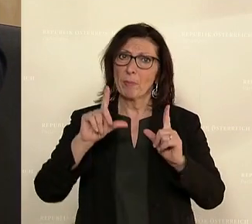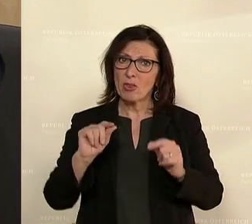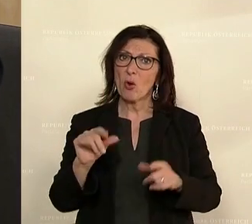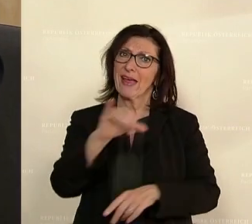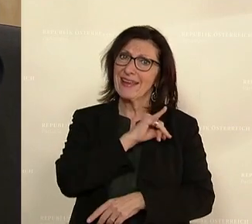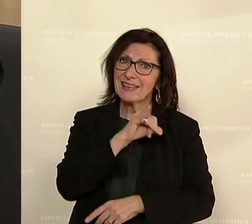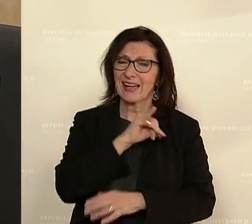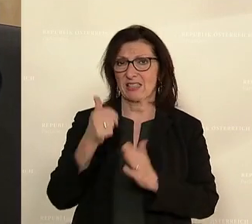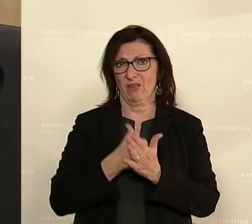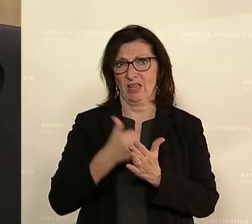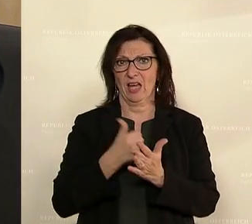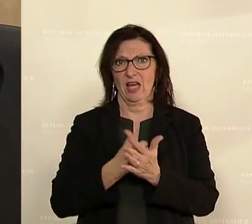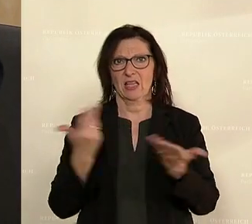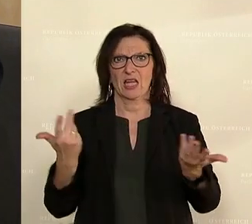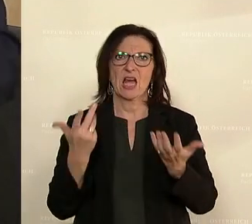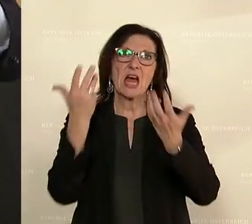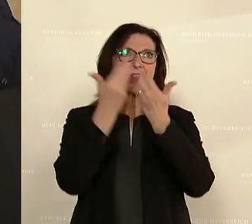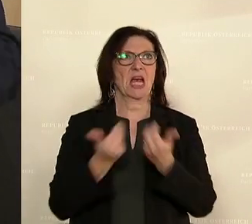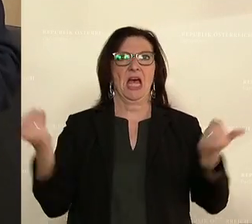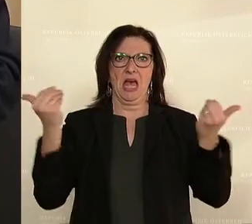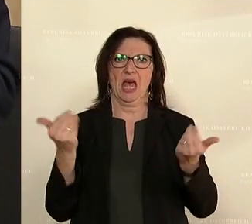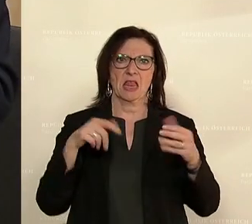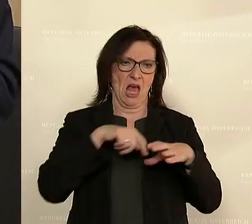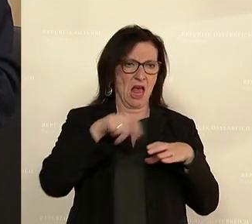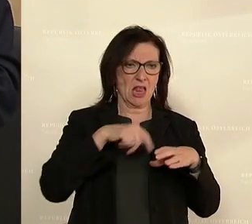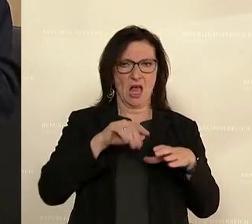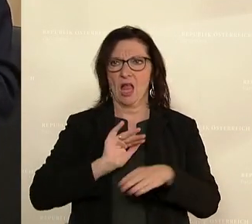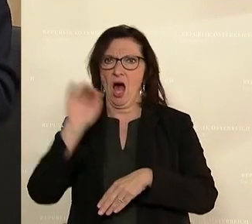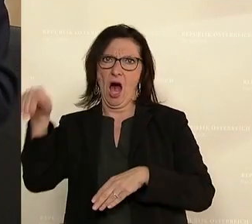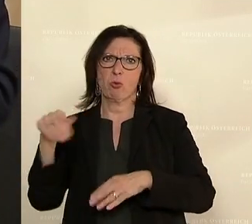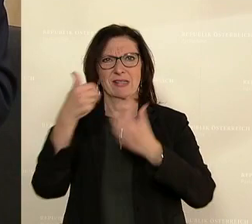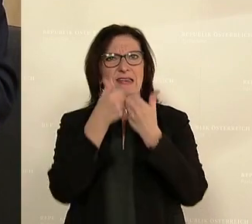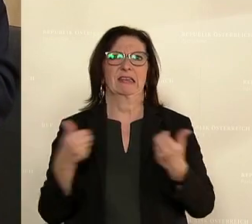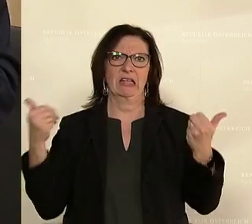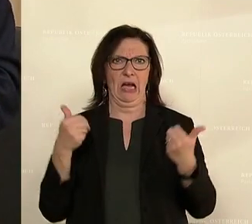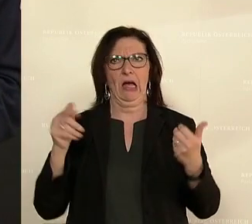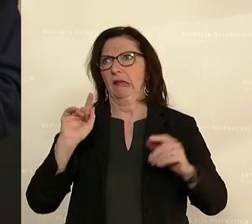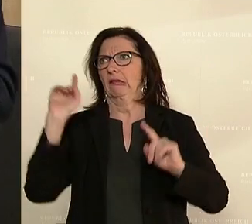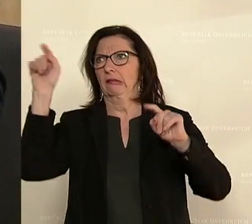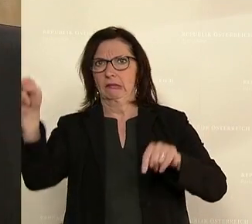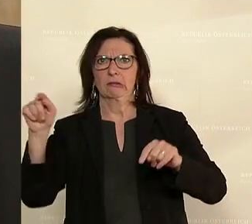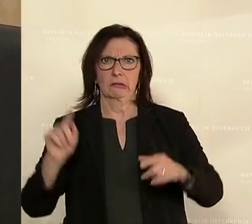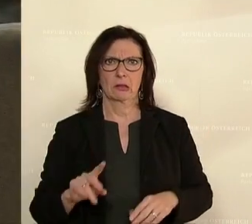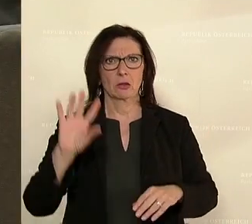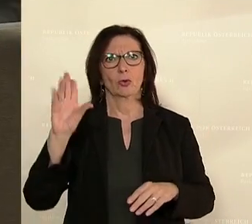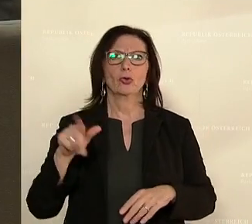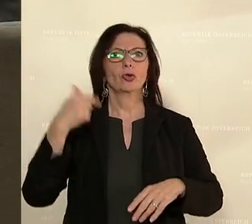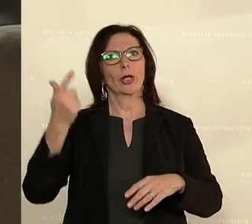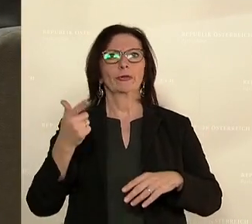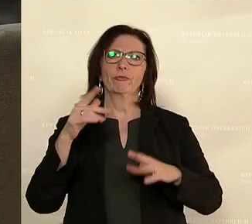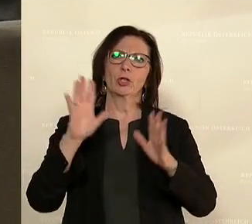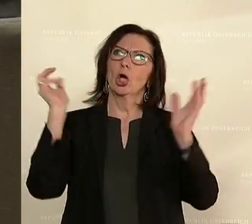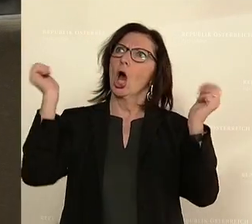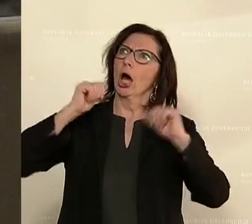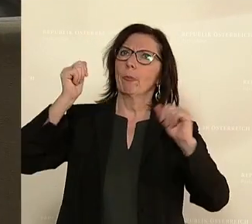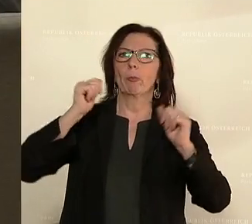Ich bin kein Freund dieser künstlichen Trennung. Es gibt die Innenpolitik und draußen am Haus der Republik gibt es dann einen schönen Balkon. Da hat es so ein paar